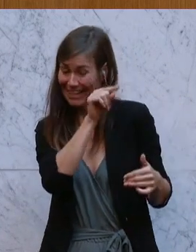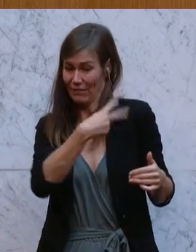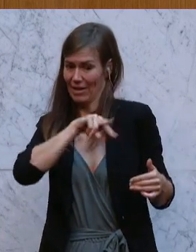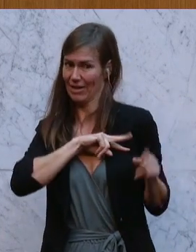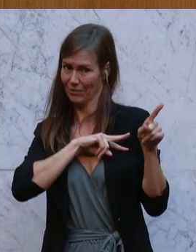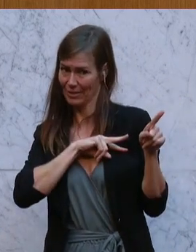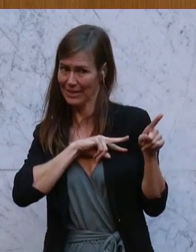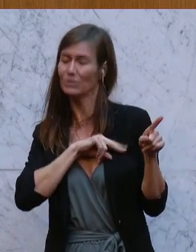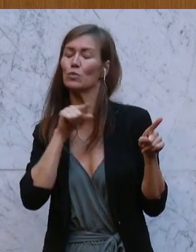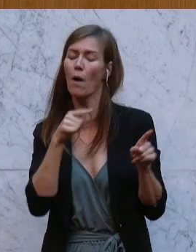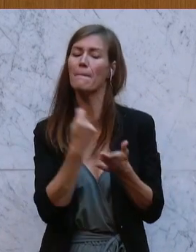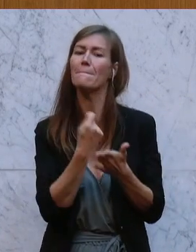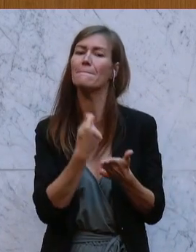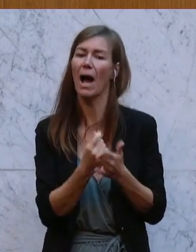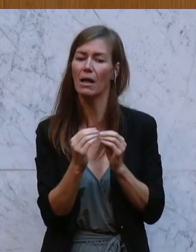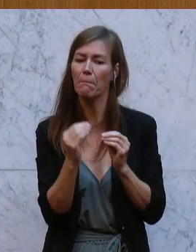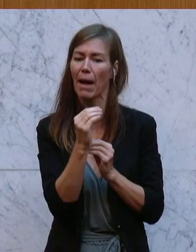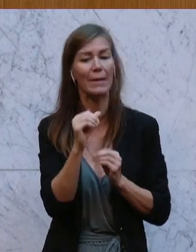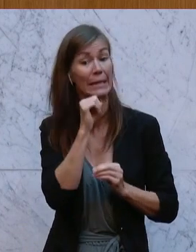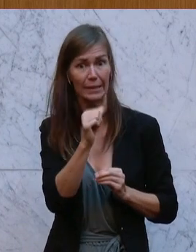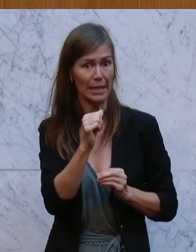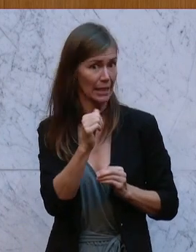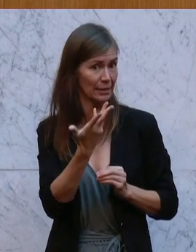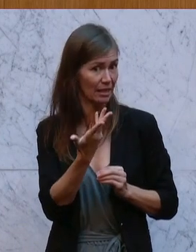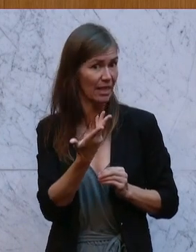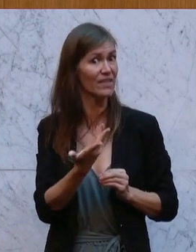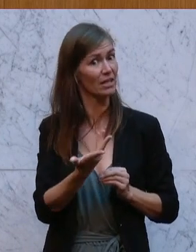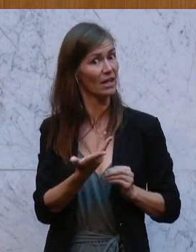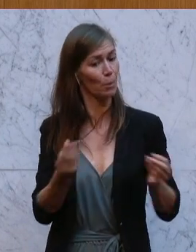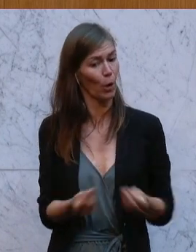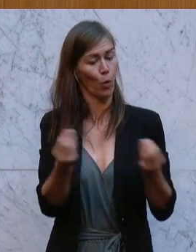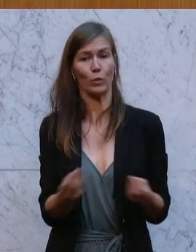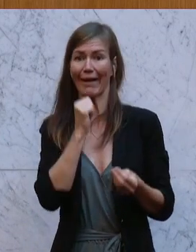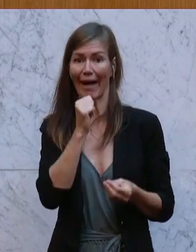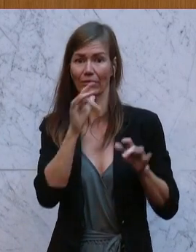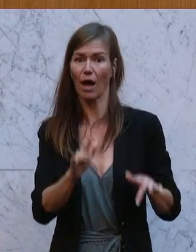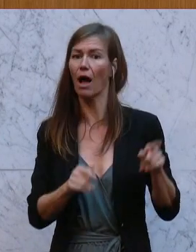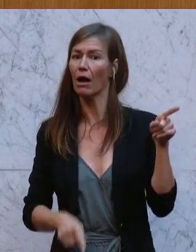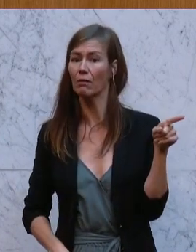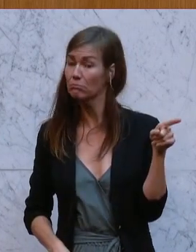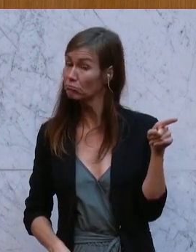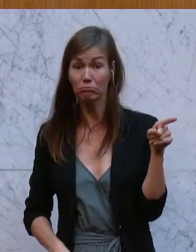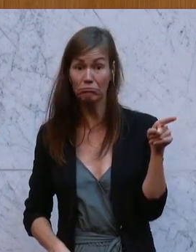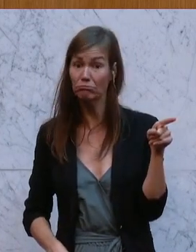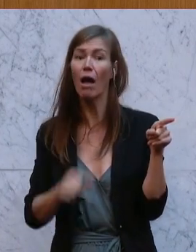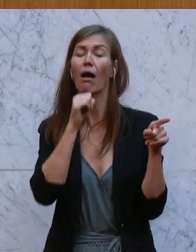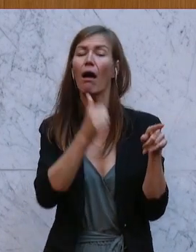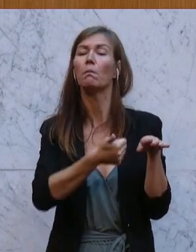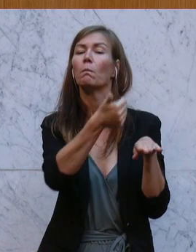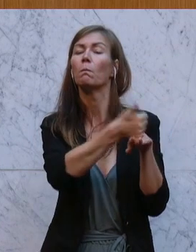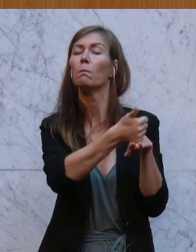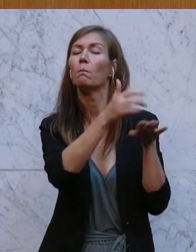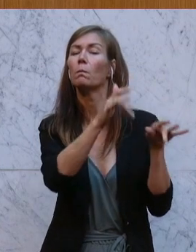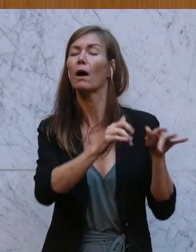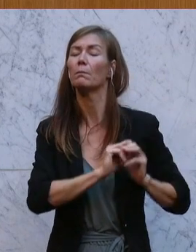ungerechtfertigten Preiserhöhungen zu achten, hat seit eineinhalb Jahren keine Leitung. Aber aus rein parteipolitischen Gründen können